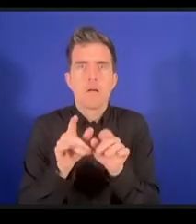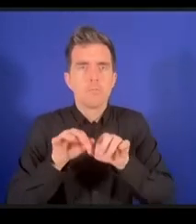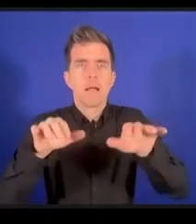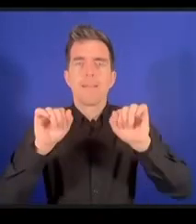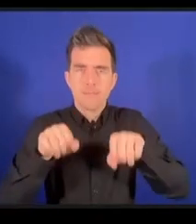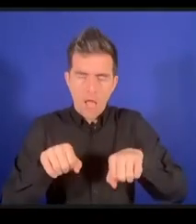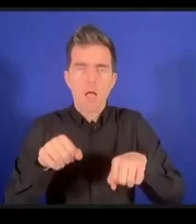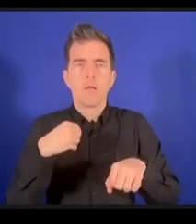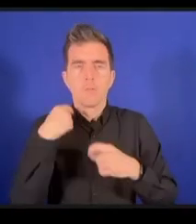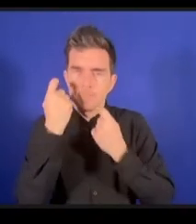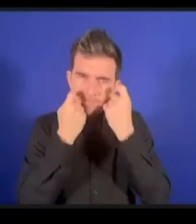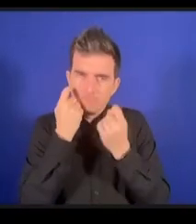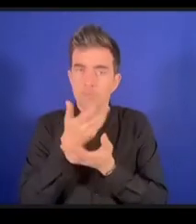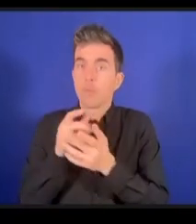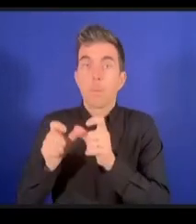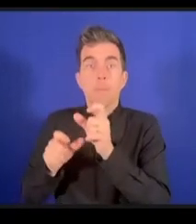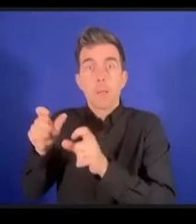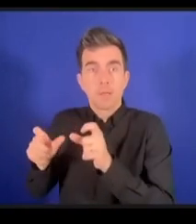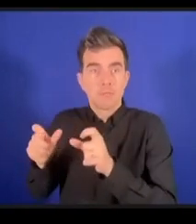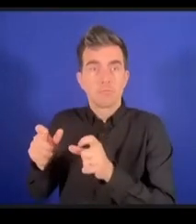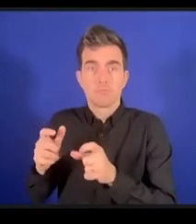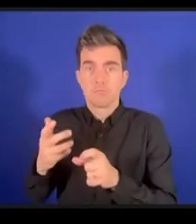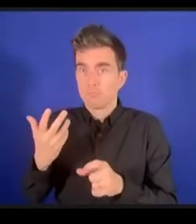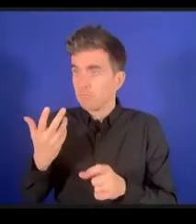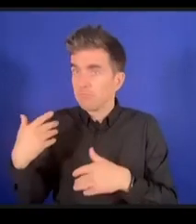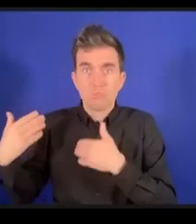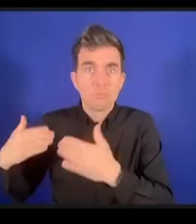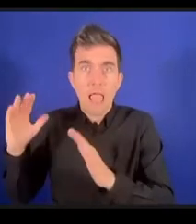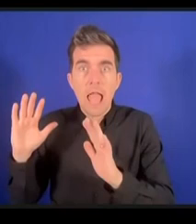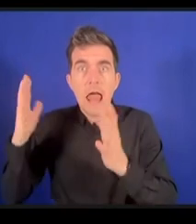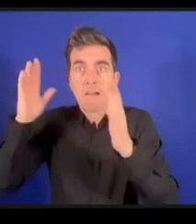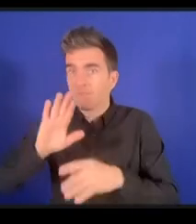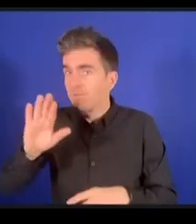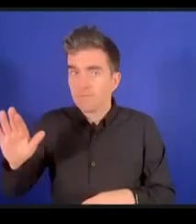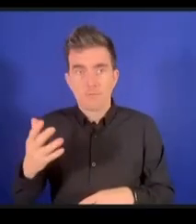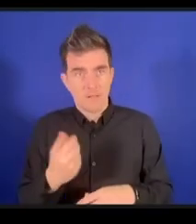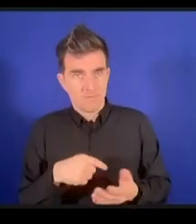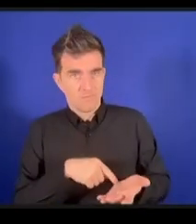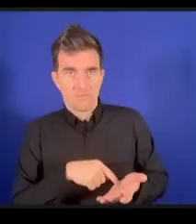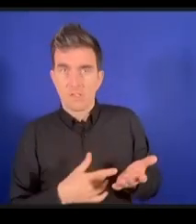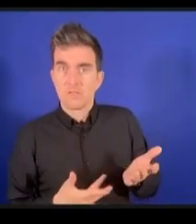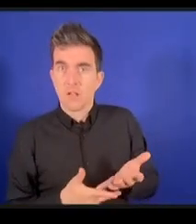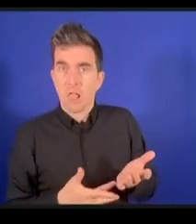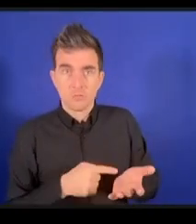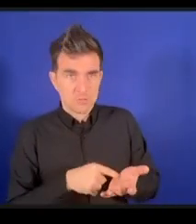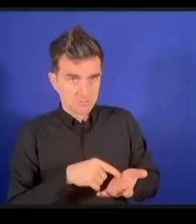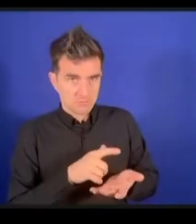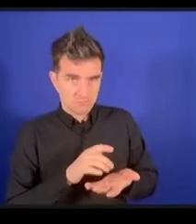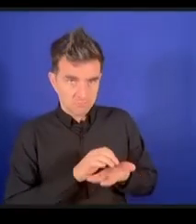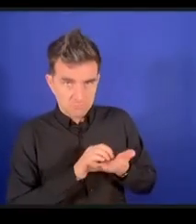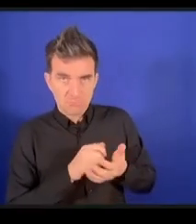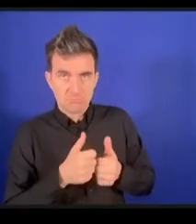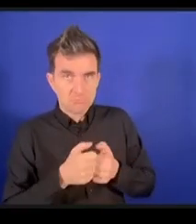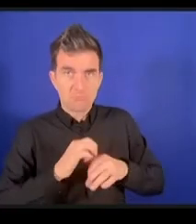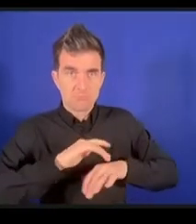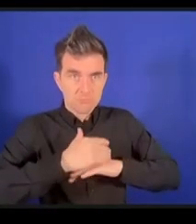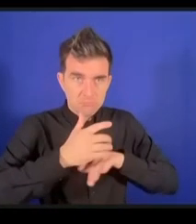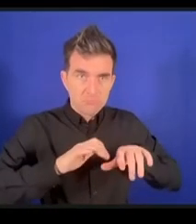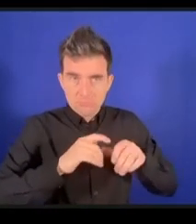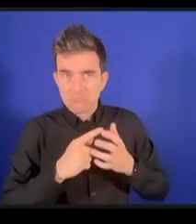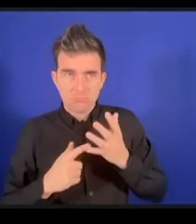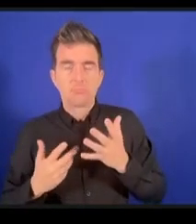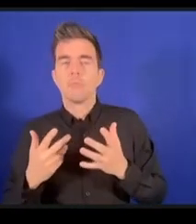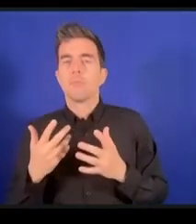cherchent le contact de ces initiatives il en va de mène avec le côté développement et création il existe maintenant des